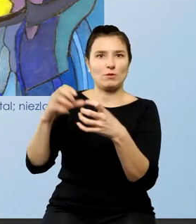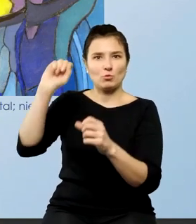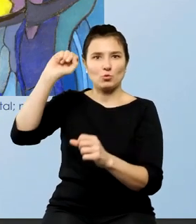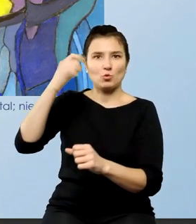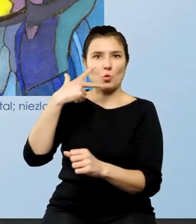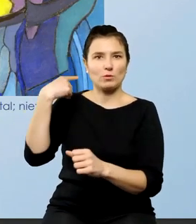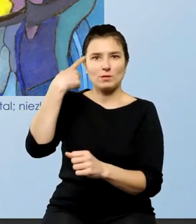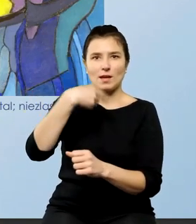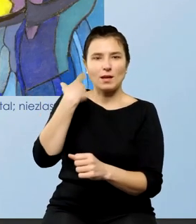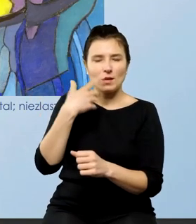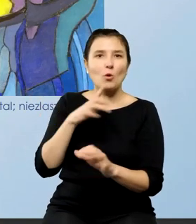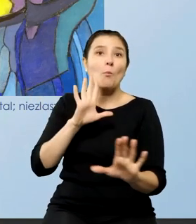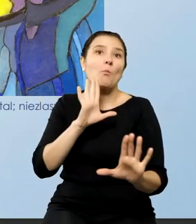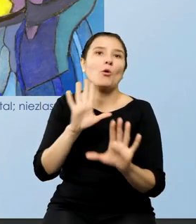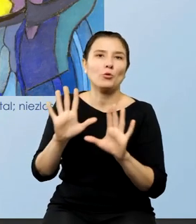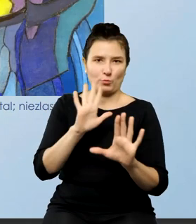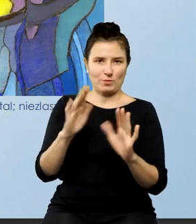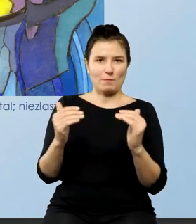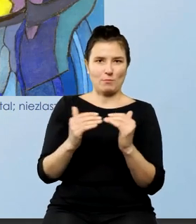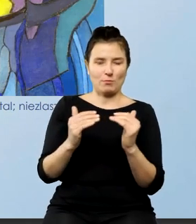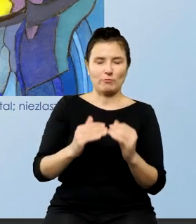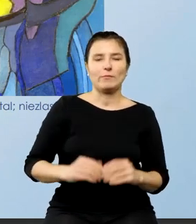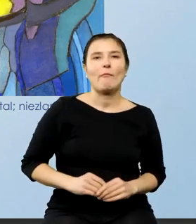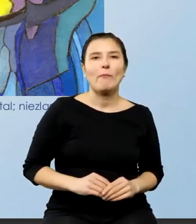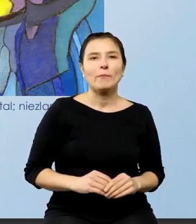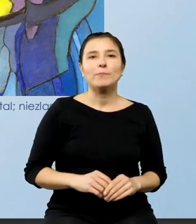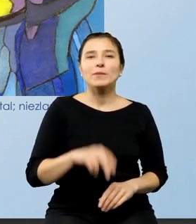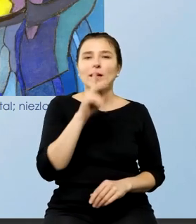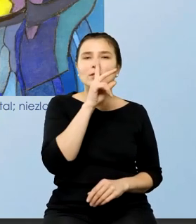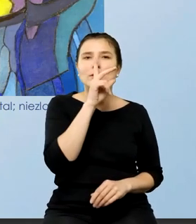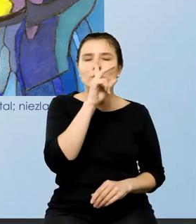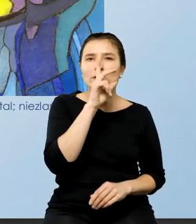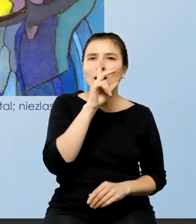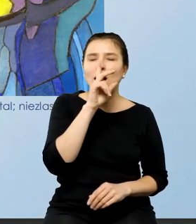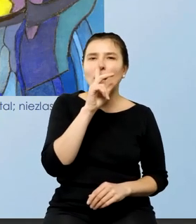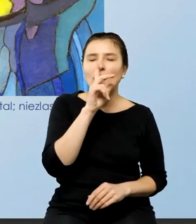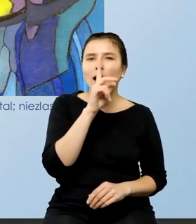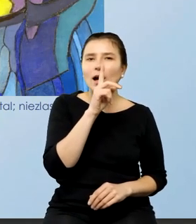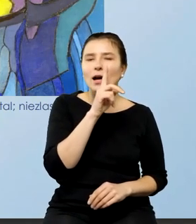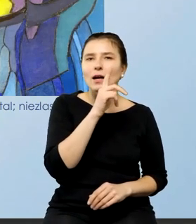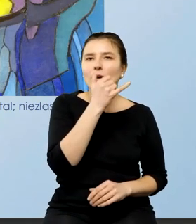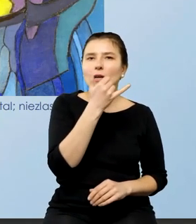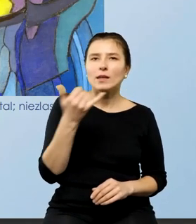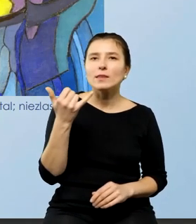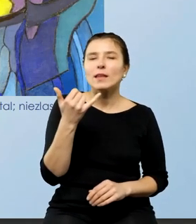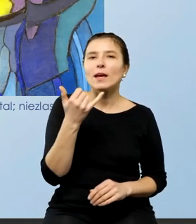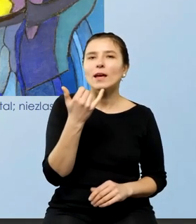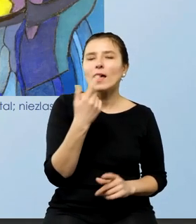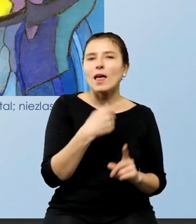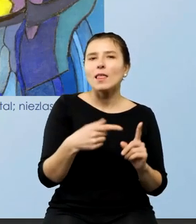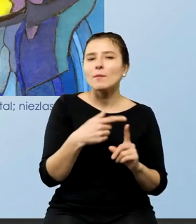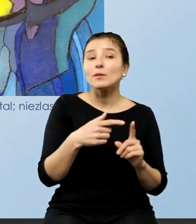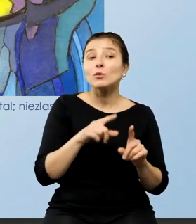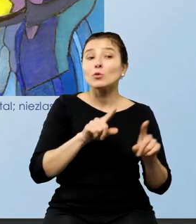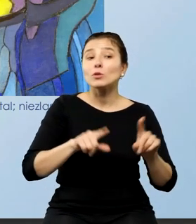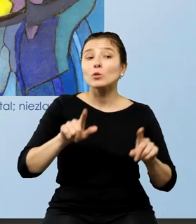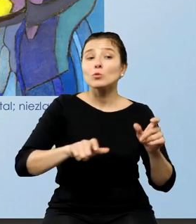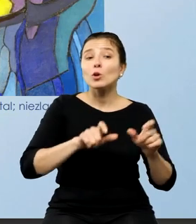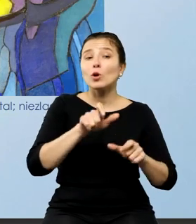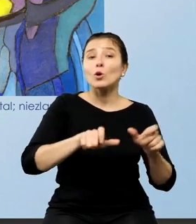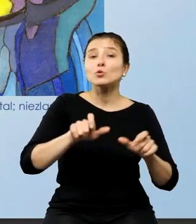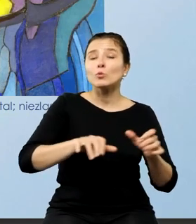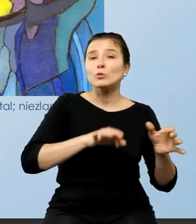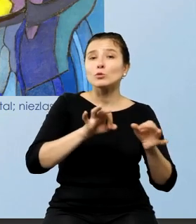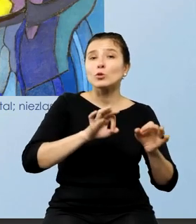Państwo też spojrzą na tę ikonografię w alegoryzujący sposób niektórzy historycy sztuki dopatrują się tam